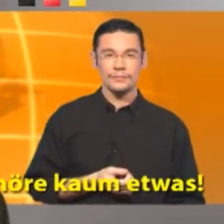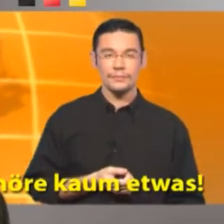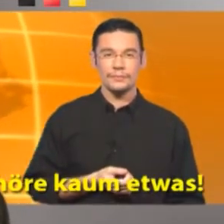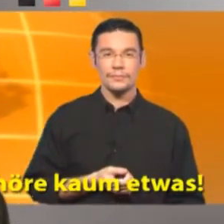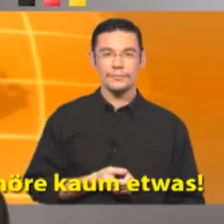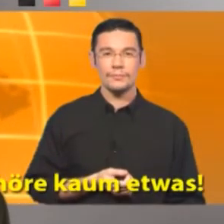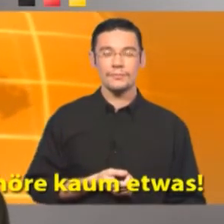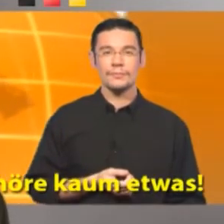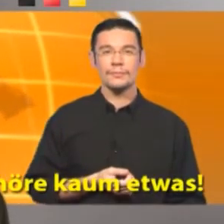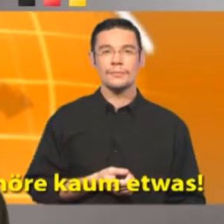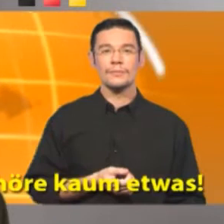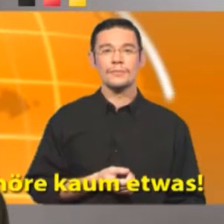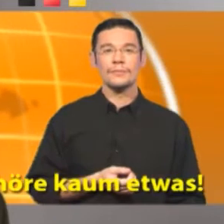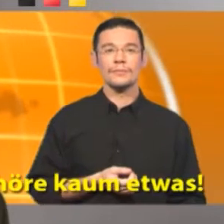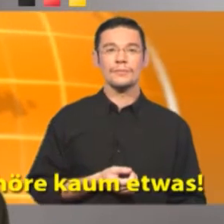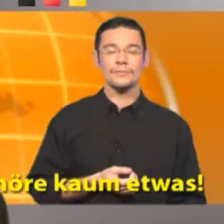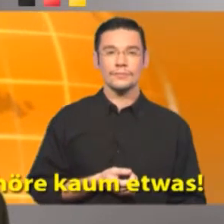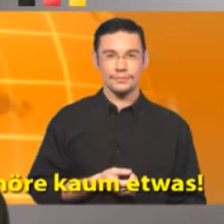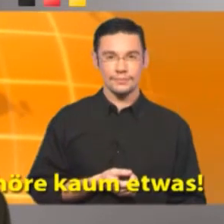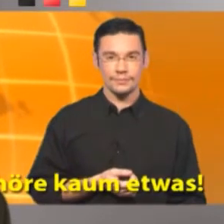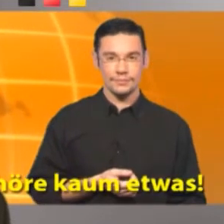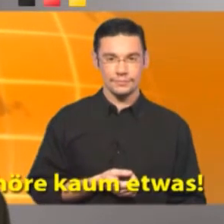Apenas le oigo